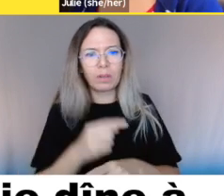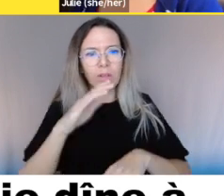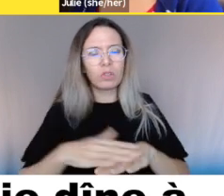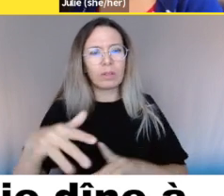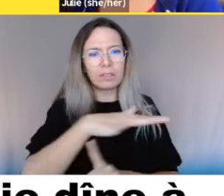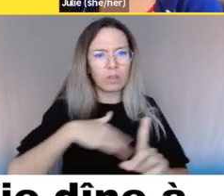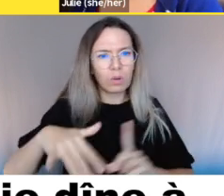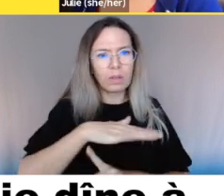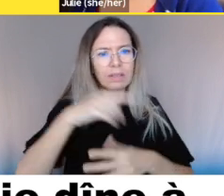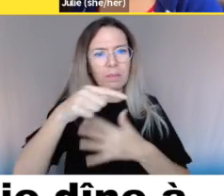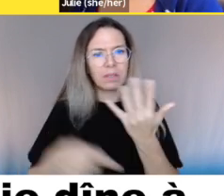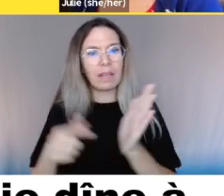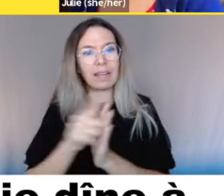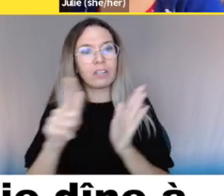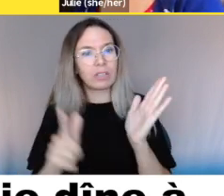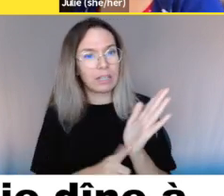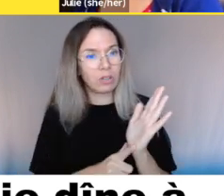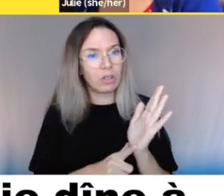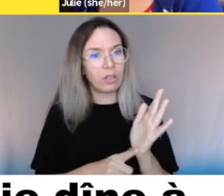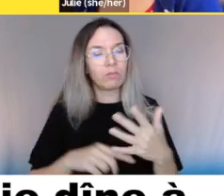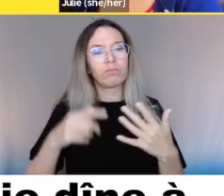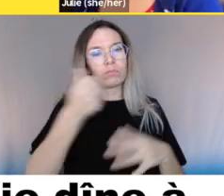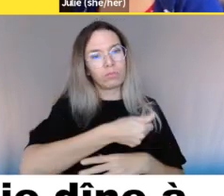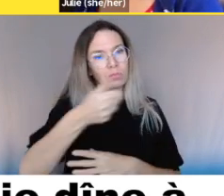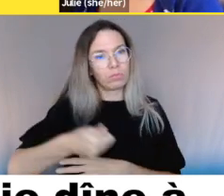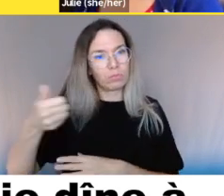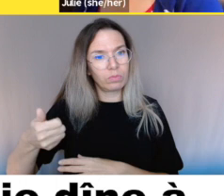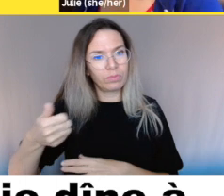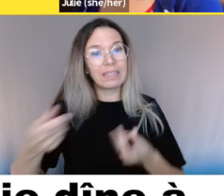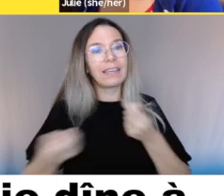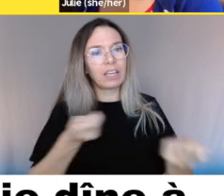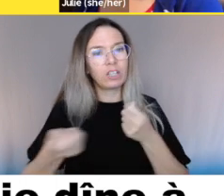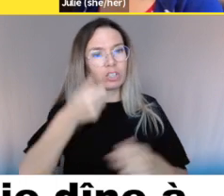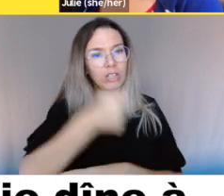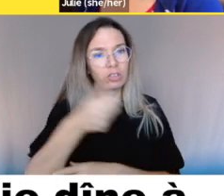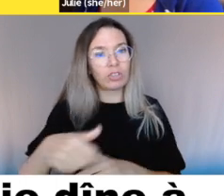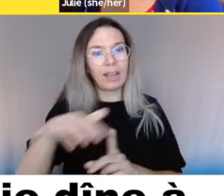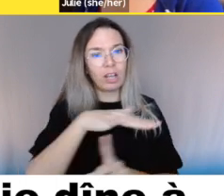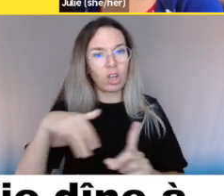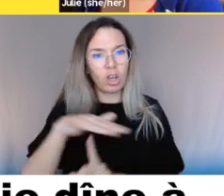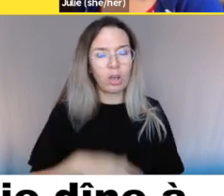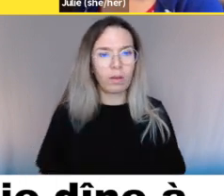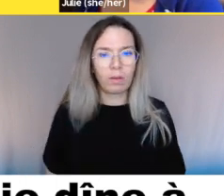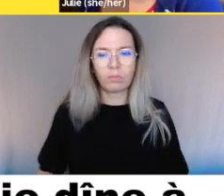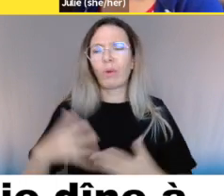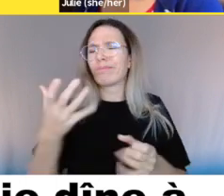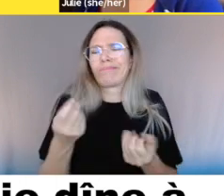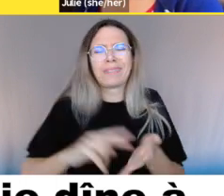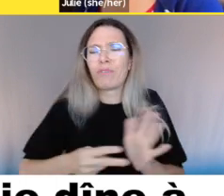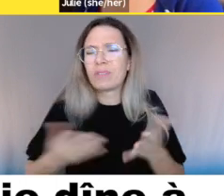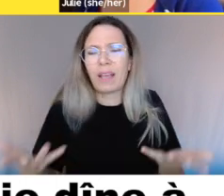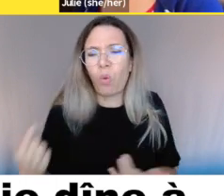accéder à son point de vente. Selon la notion d'accommodement raisonnable, les fournisseurs de services ont l